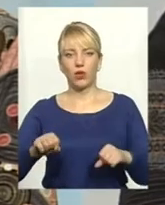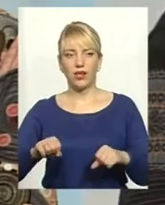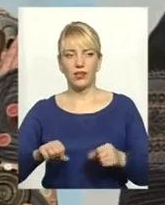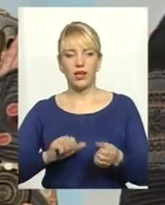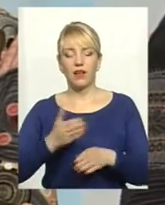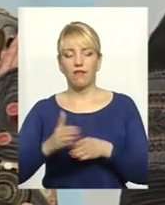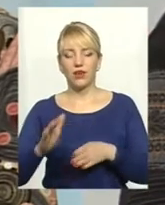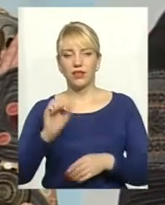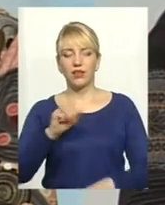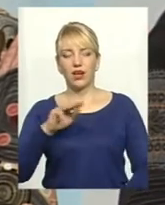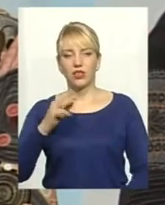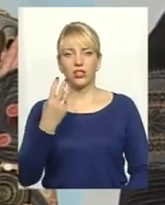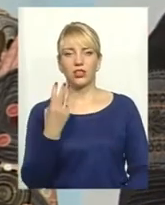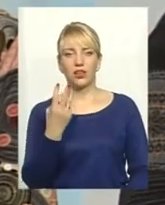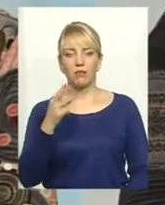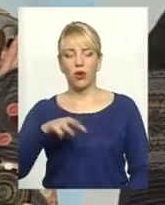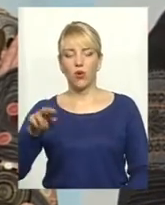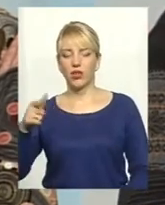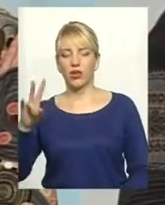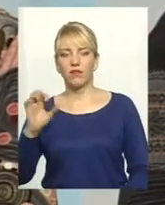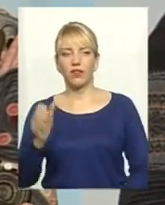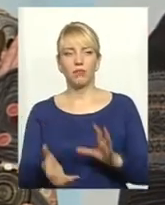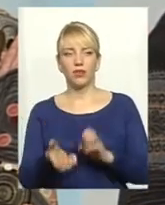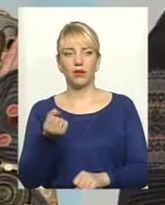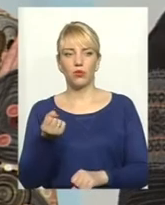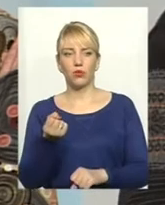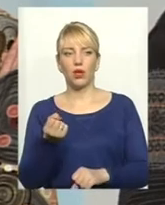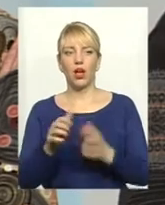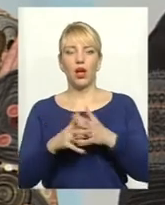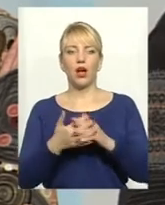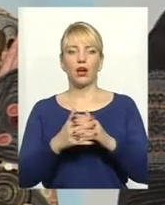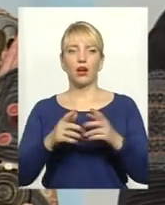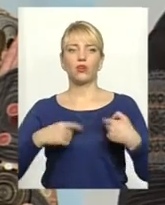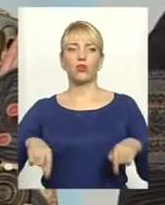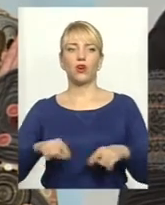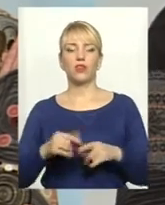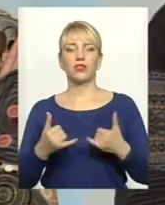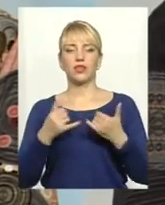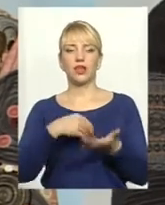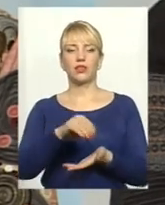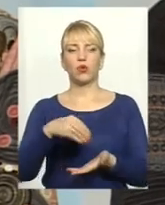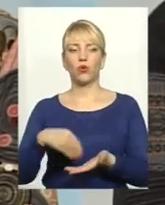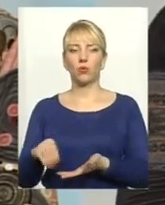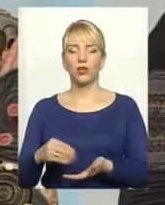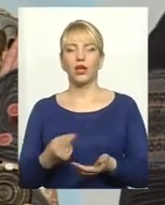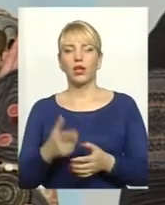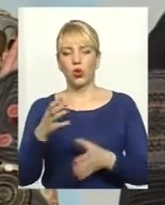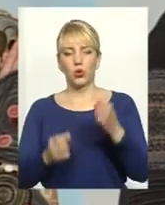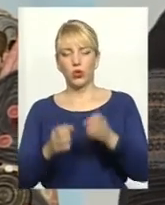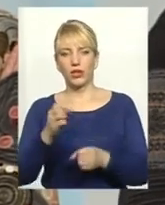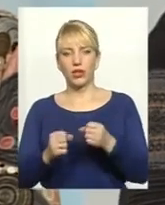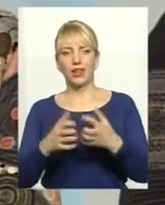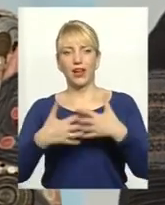виділити аж 3 мільйона гривень на підтримку аграрної галузі для закупки доїльних апаратів,